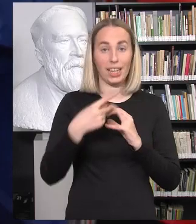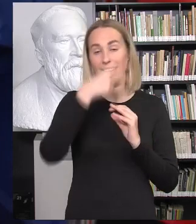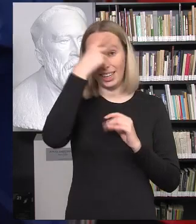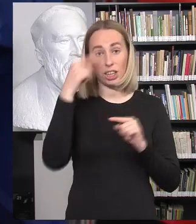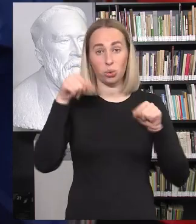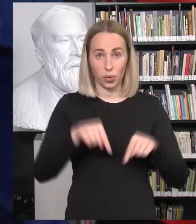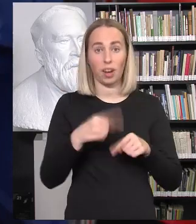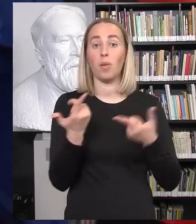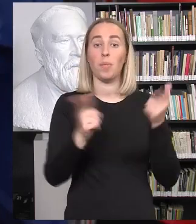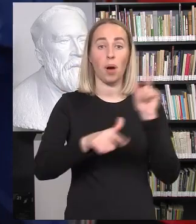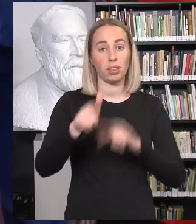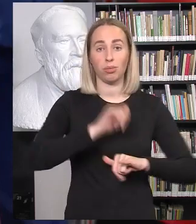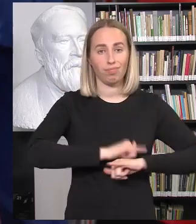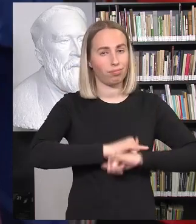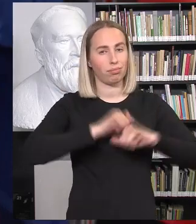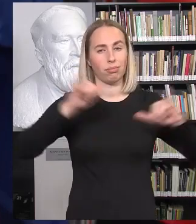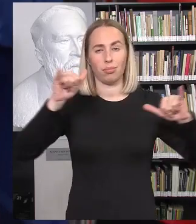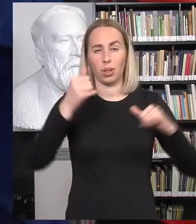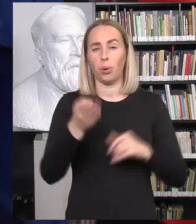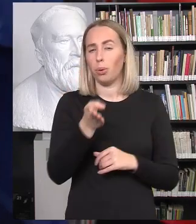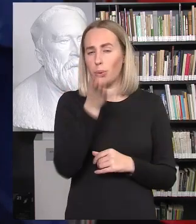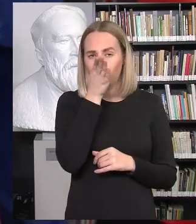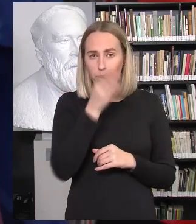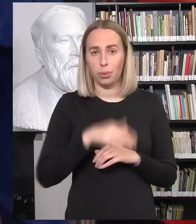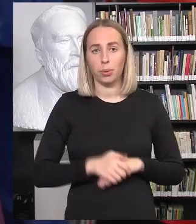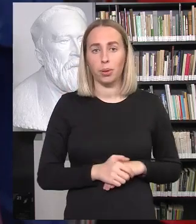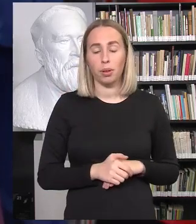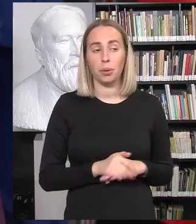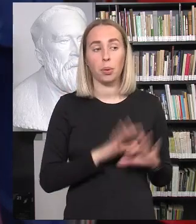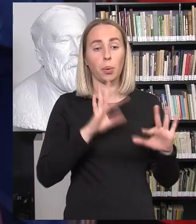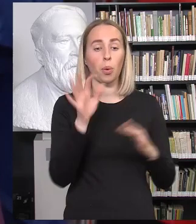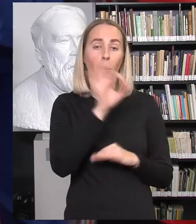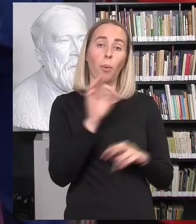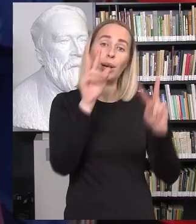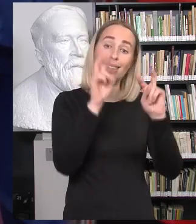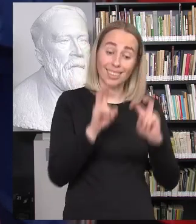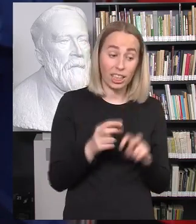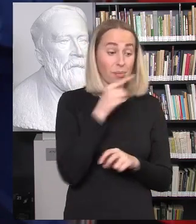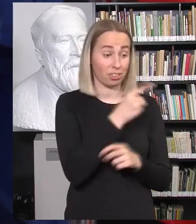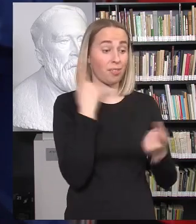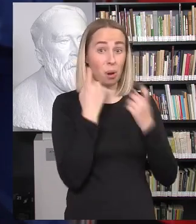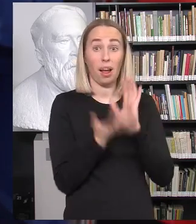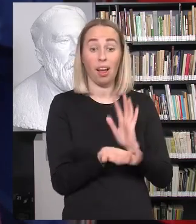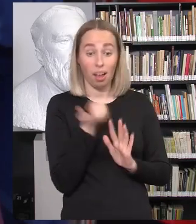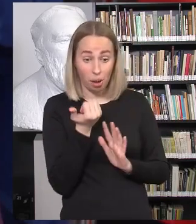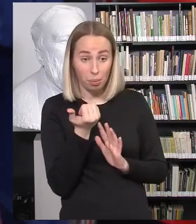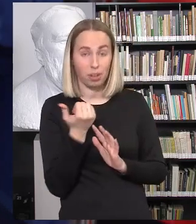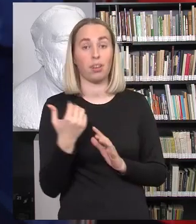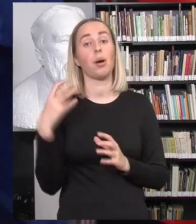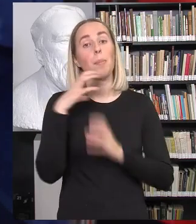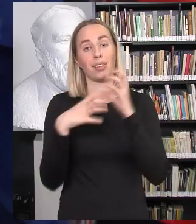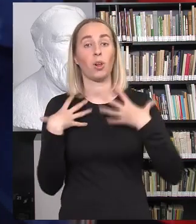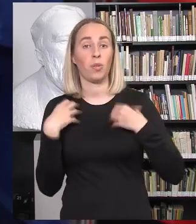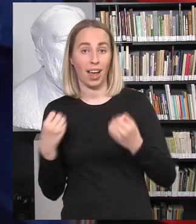paplitimas yra pats aukščiausias, o jeigu kalbėtume apie konkreto tyrimo, iš kurio aš šitą duomenį paėmiau, tai pasaulyje sveikatos